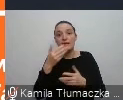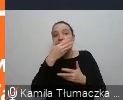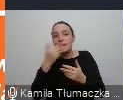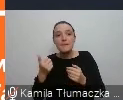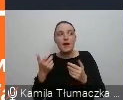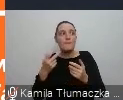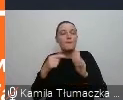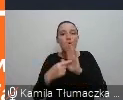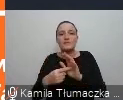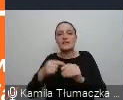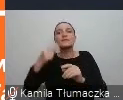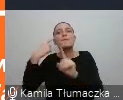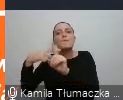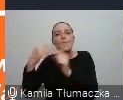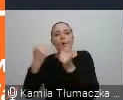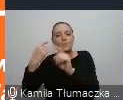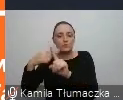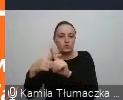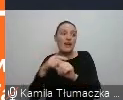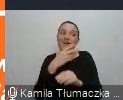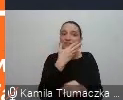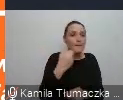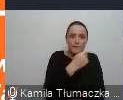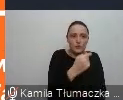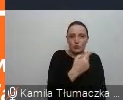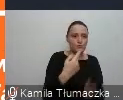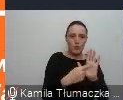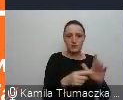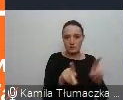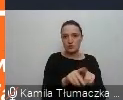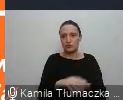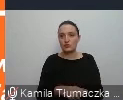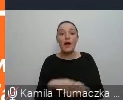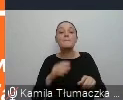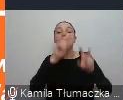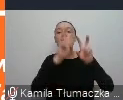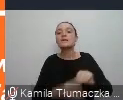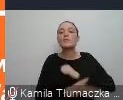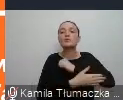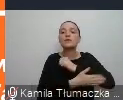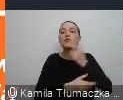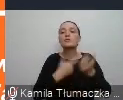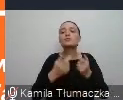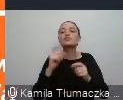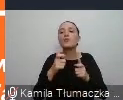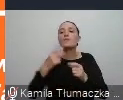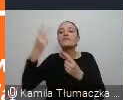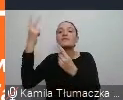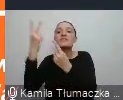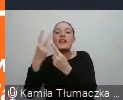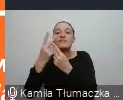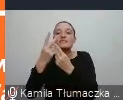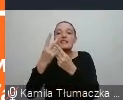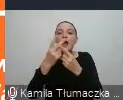Dodatkowo akademia mówi, że badania te były robione na podstawie telewizji oraz gier wideo